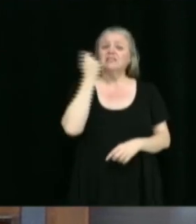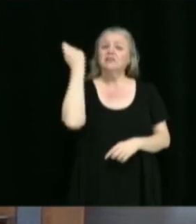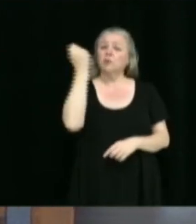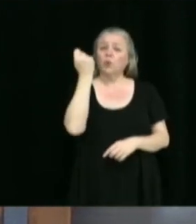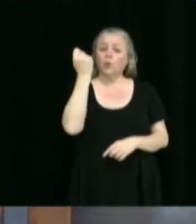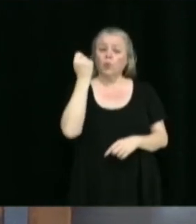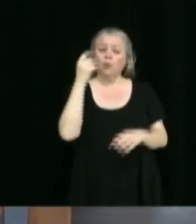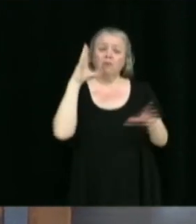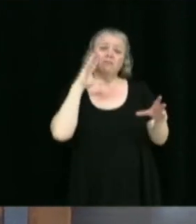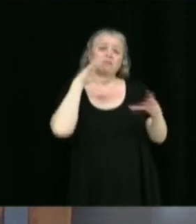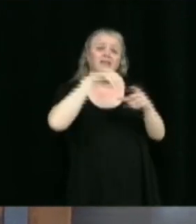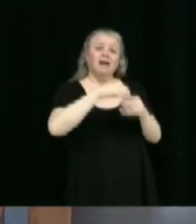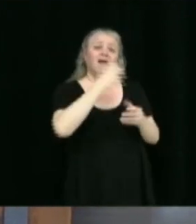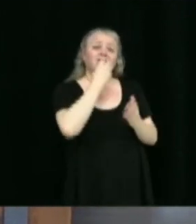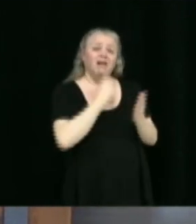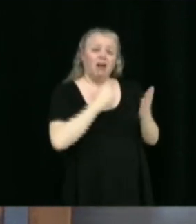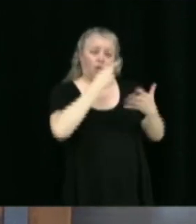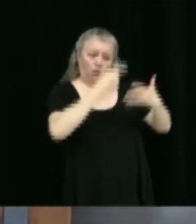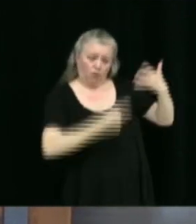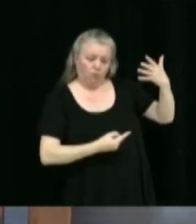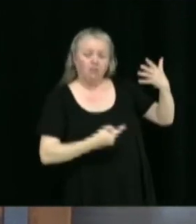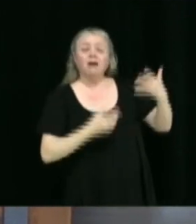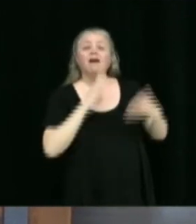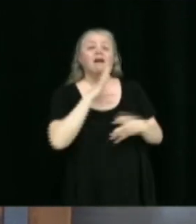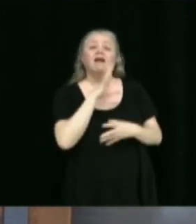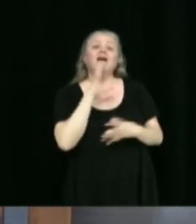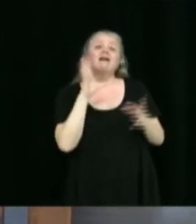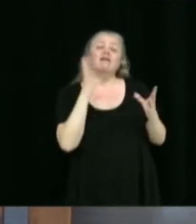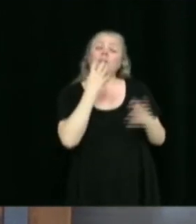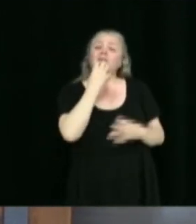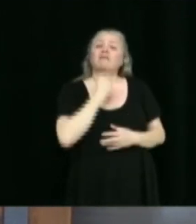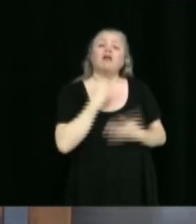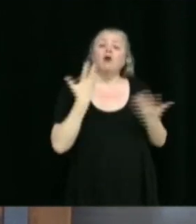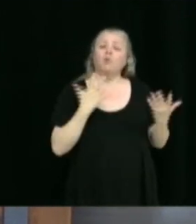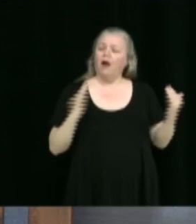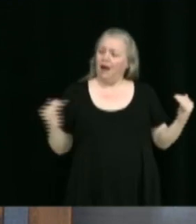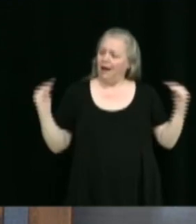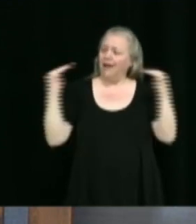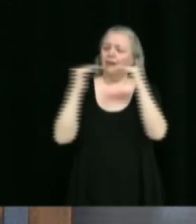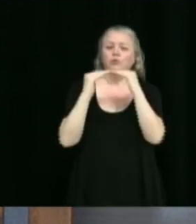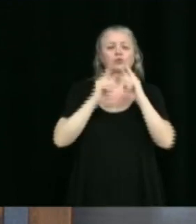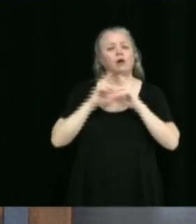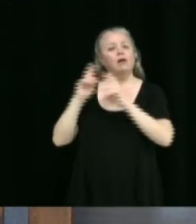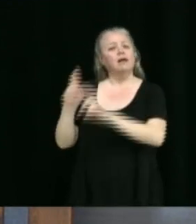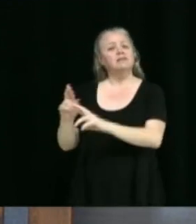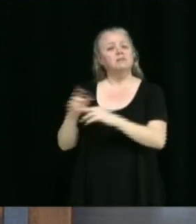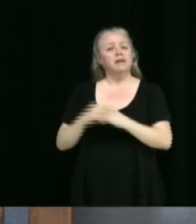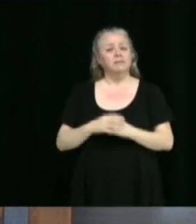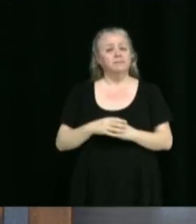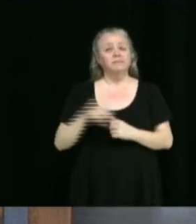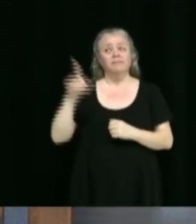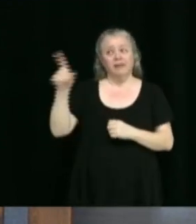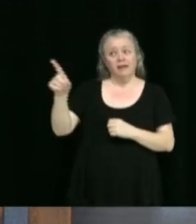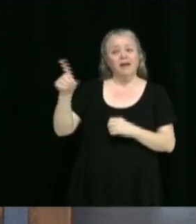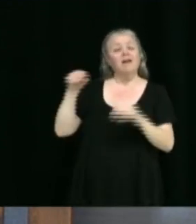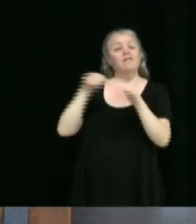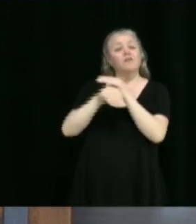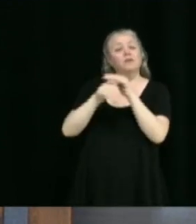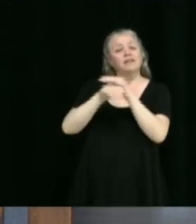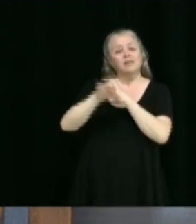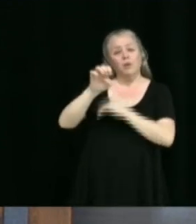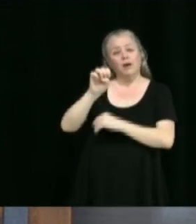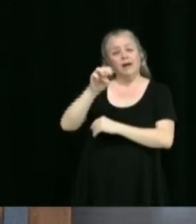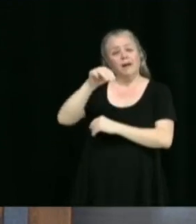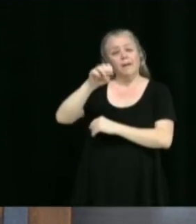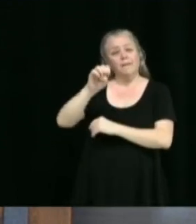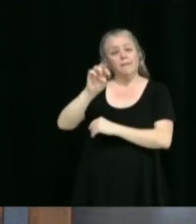intrinsèques une valeur d'inclusion et de respect de l'individu. À la demande de la Fondation Émergence, il y